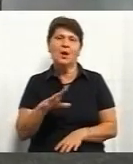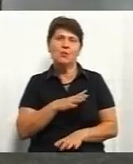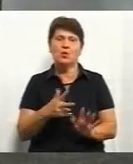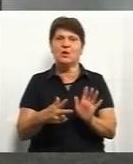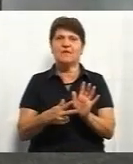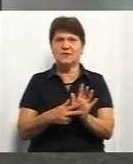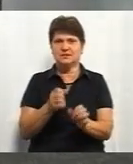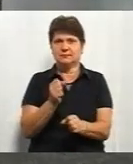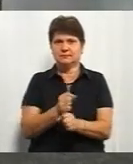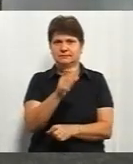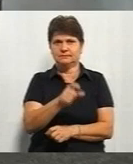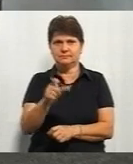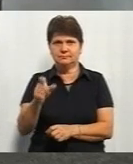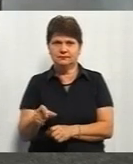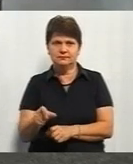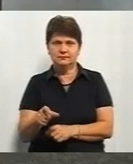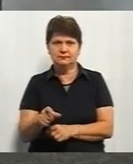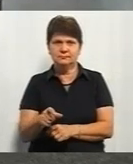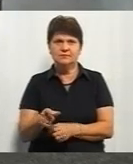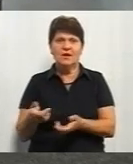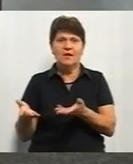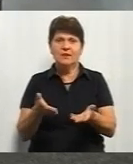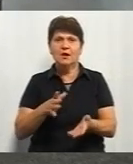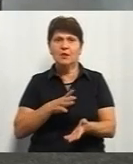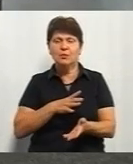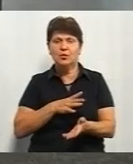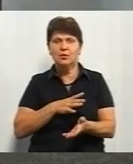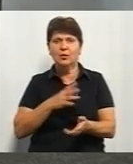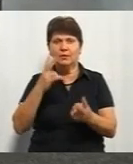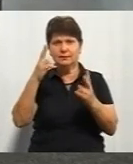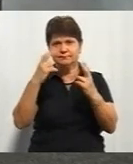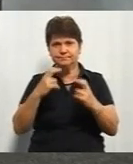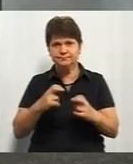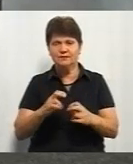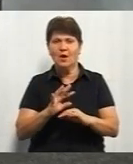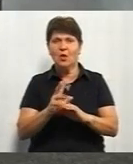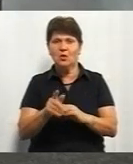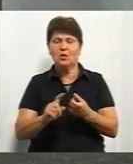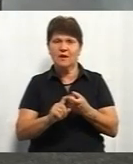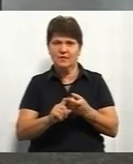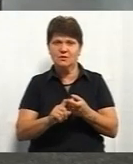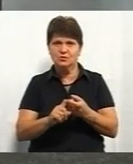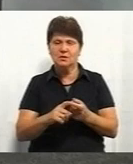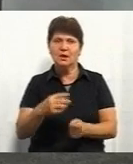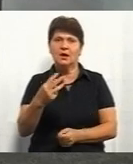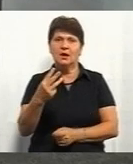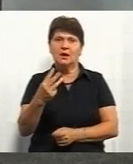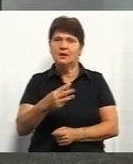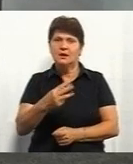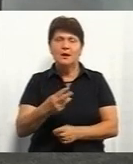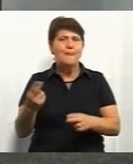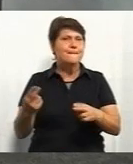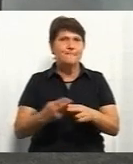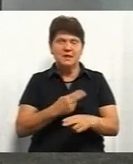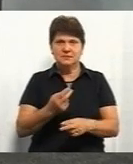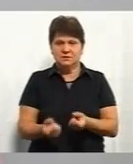8 співробітників, в яких було діагностовано коронавірус. Три – це безсимптомно